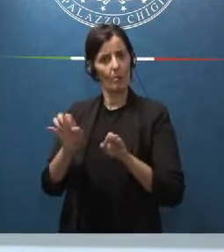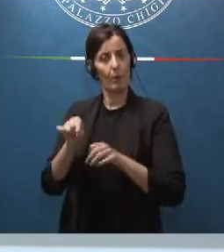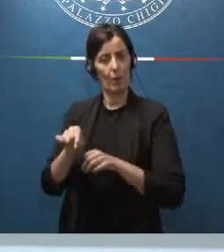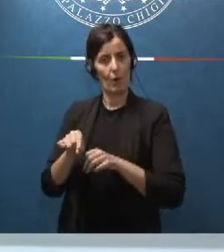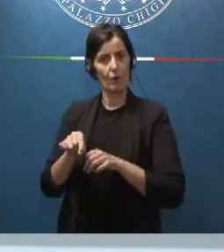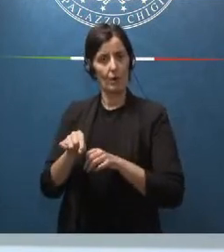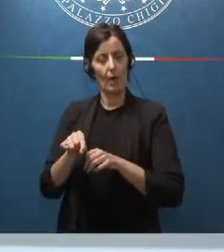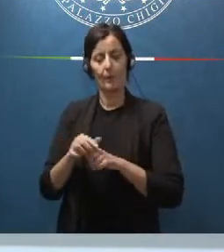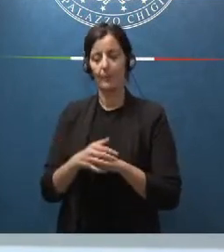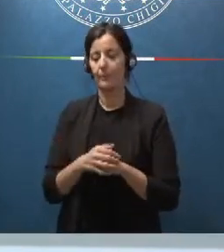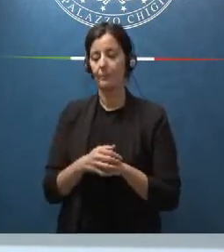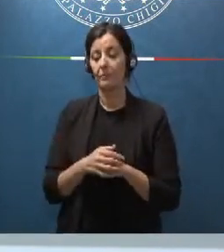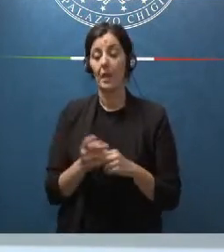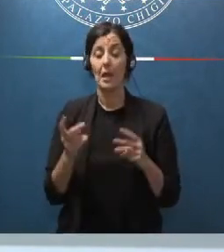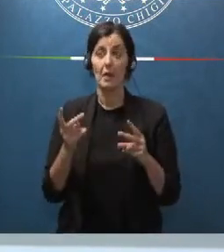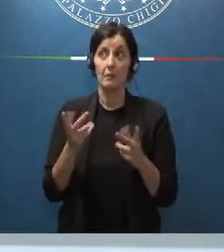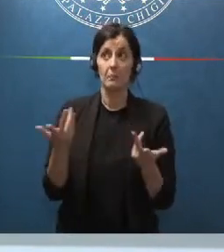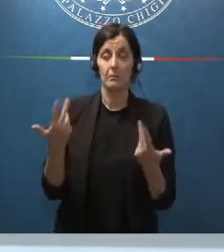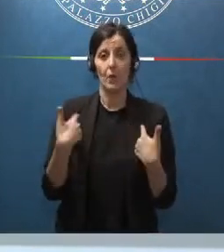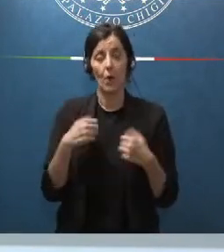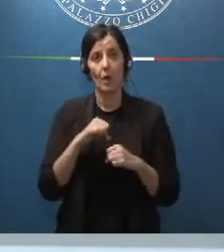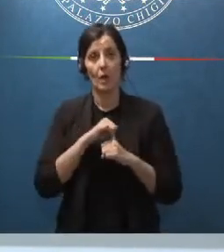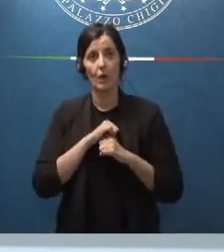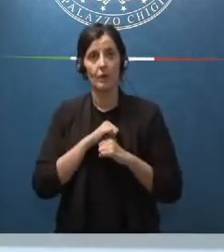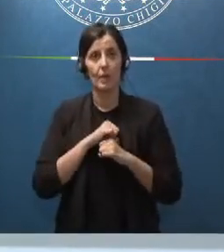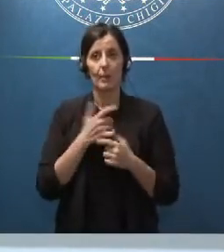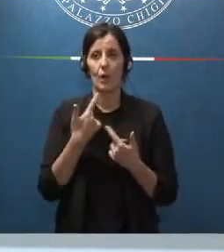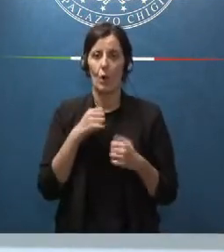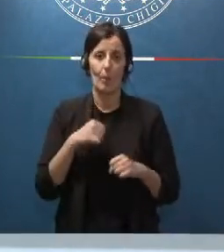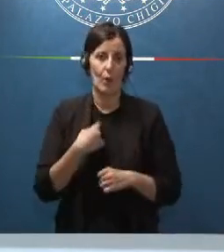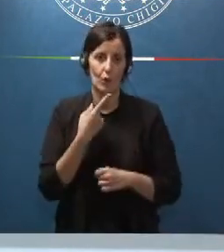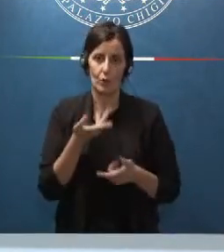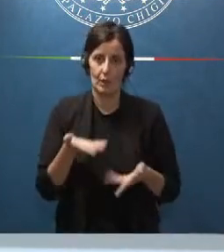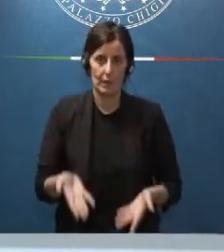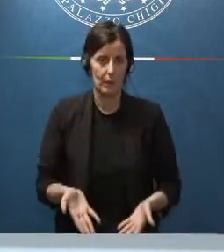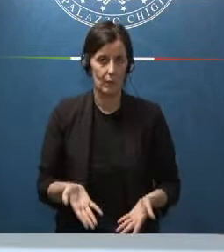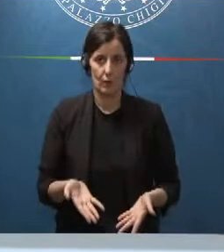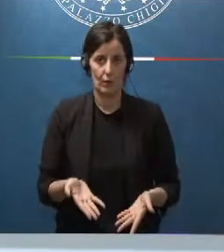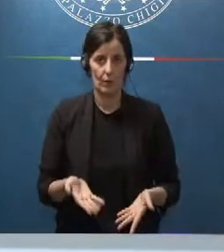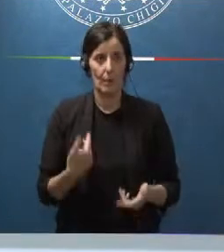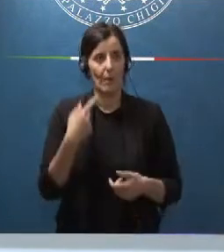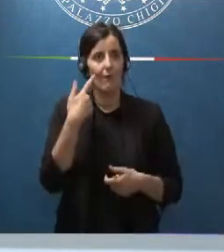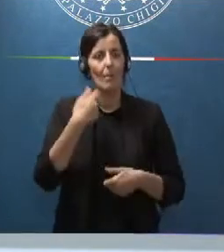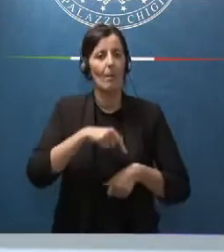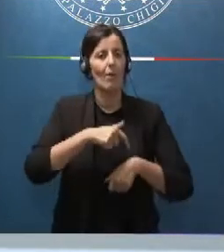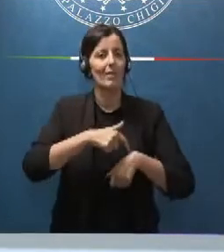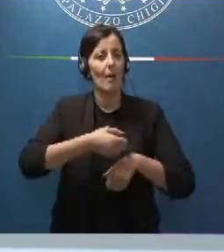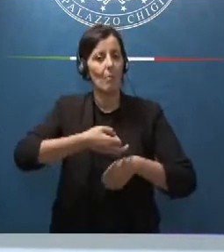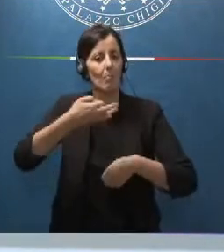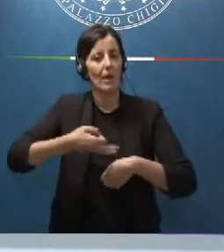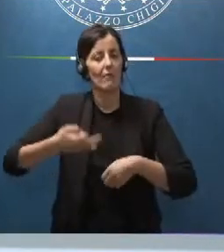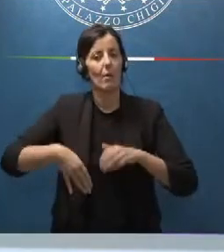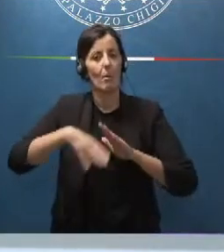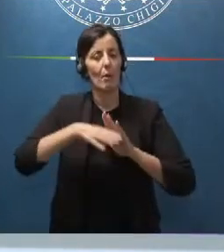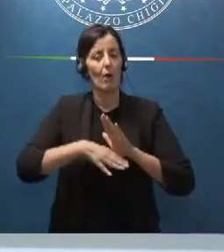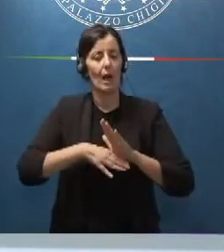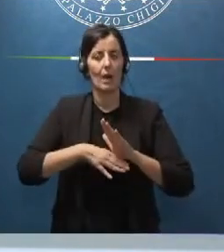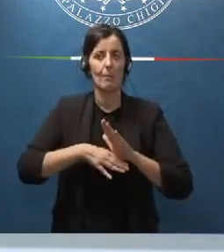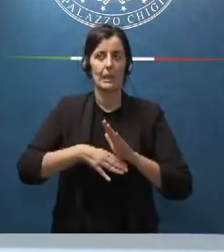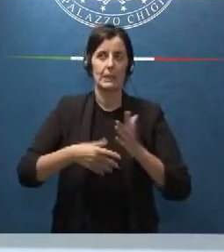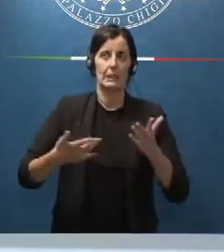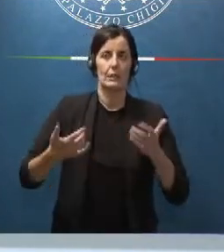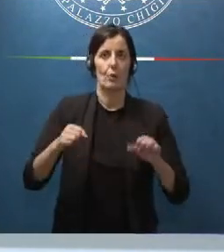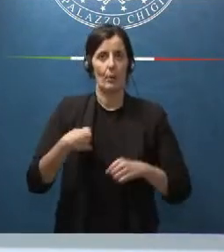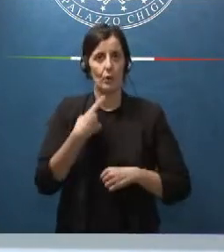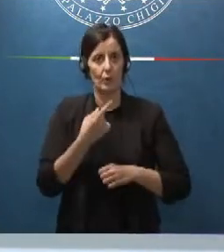e noi contiamo non posso dirla adesso un cronoprogramma definito ma contiamo